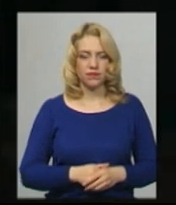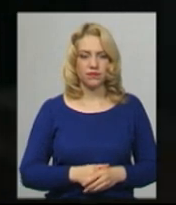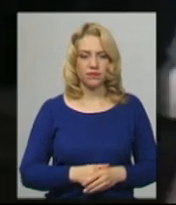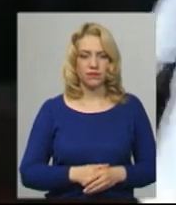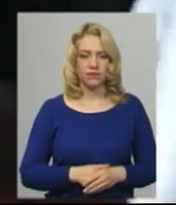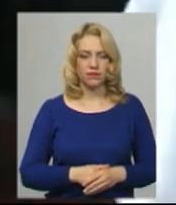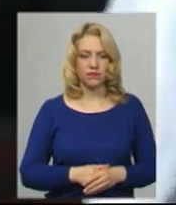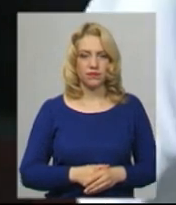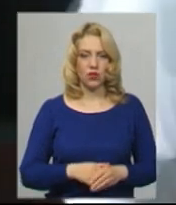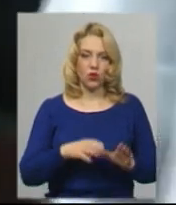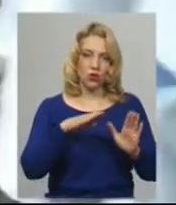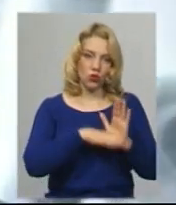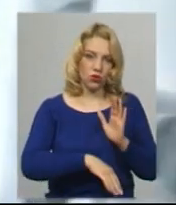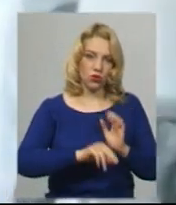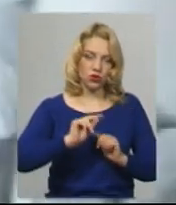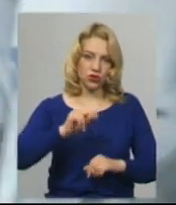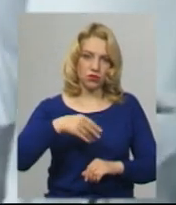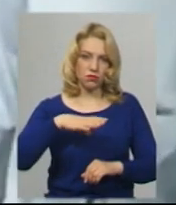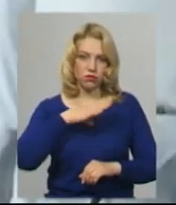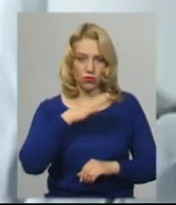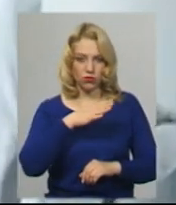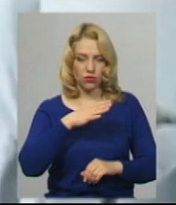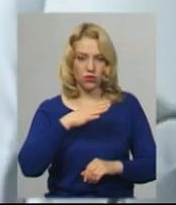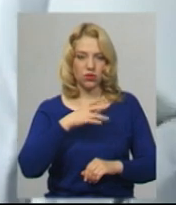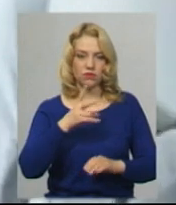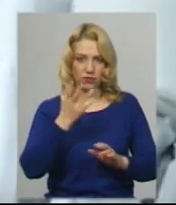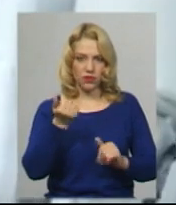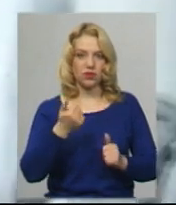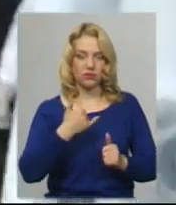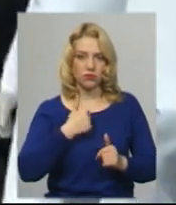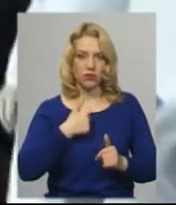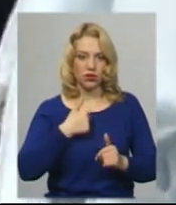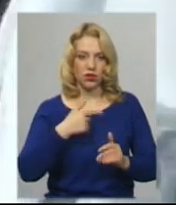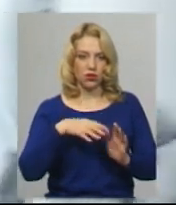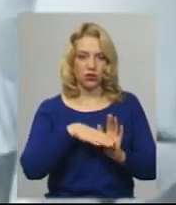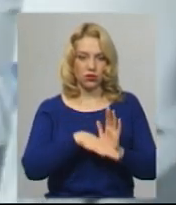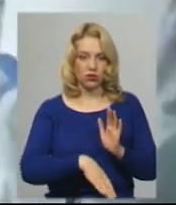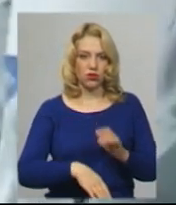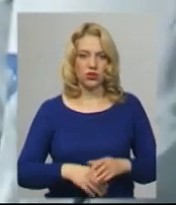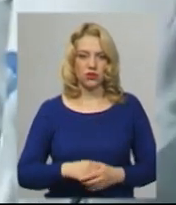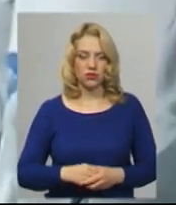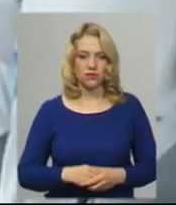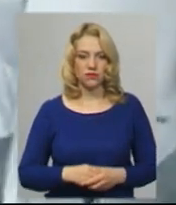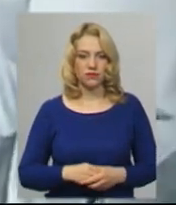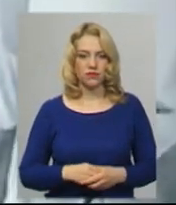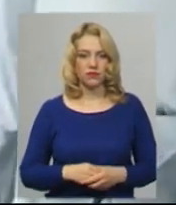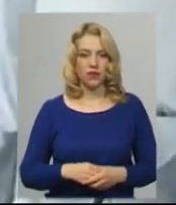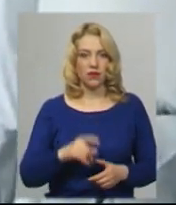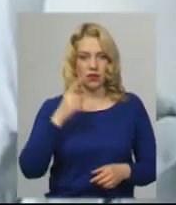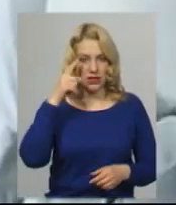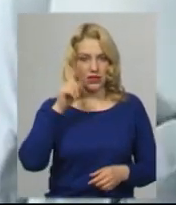Ну, дірше, ніж з 19 березня? Дірше. Ви знаєте, що ви маєте атакуватись, куди саме?